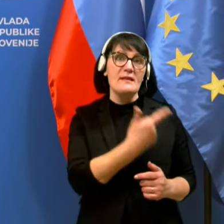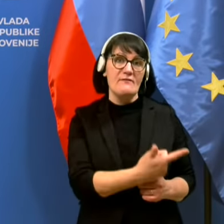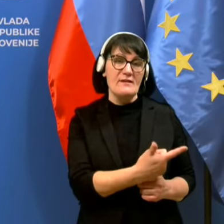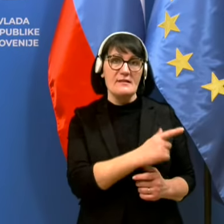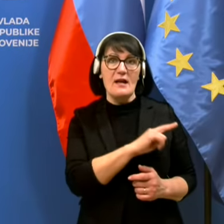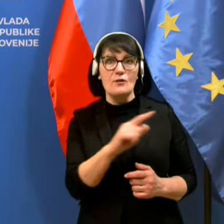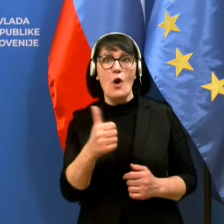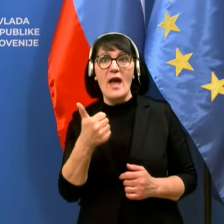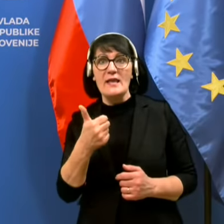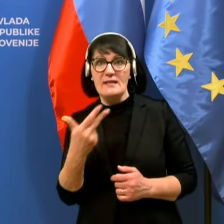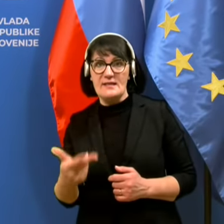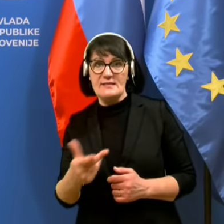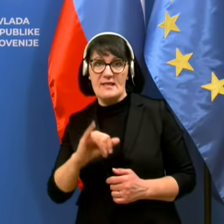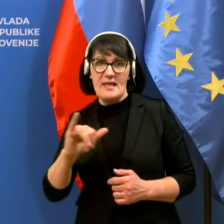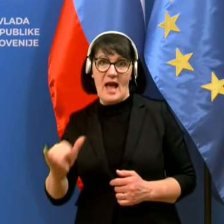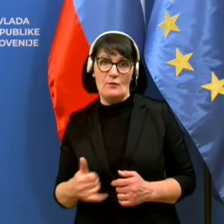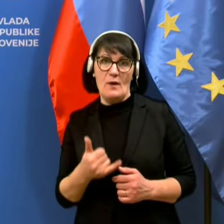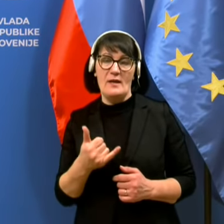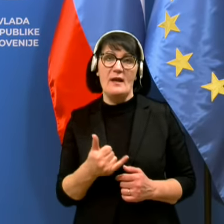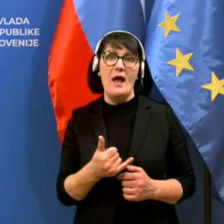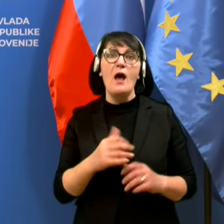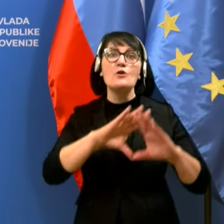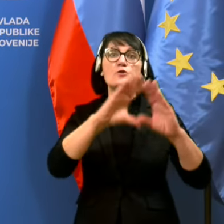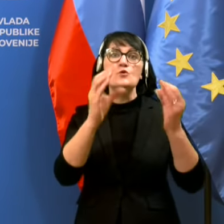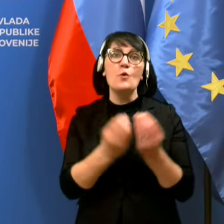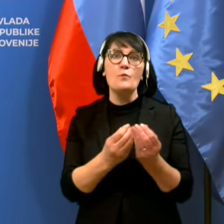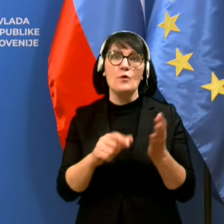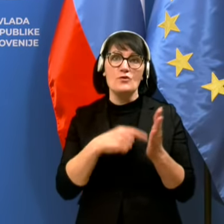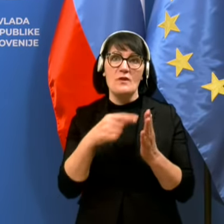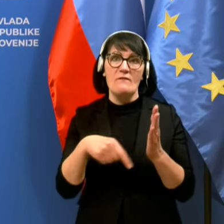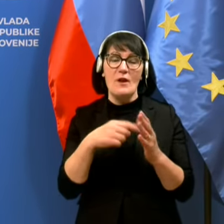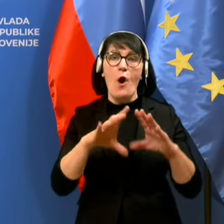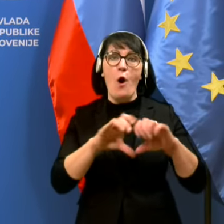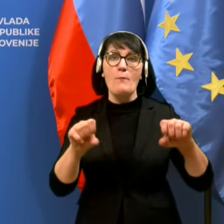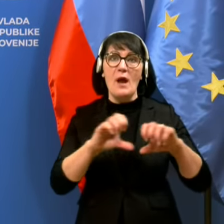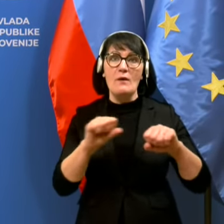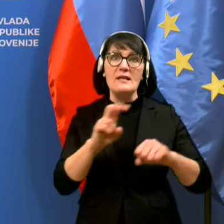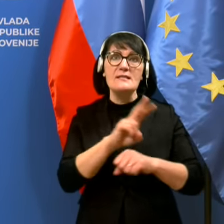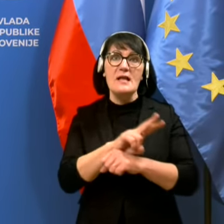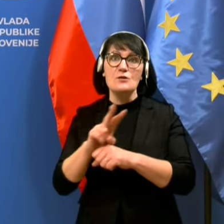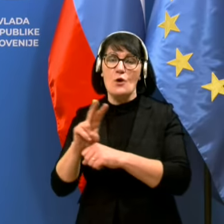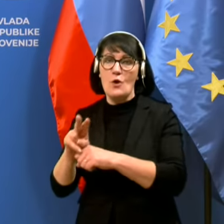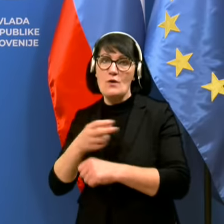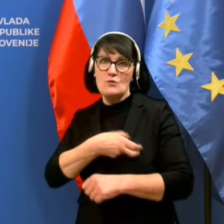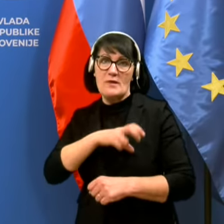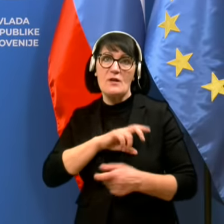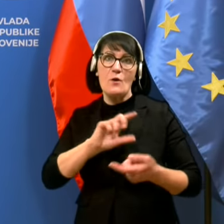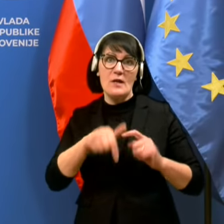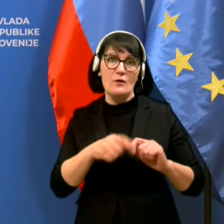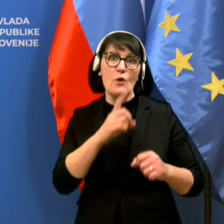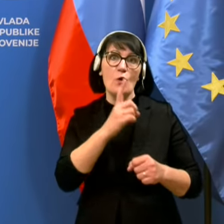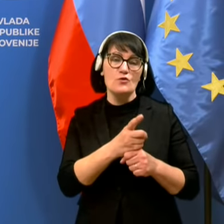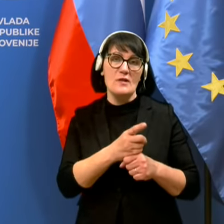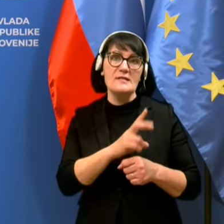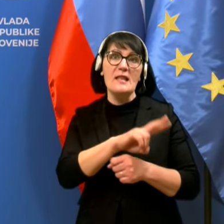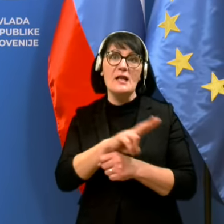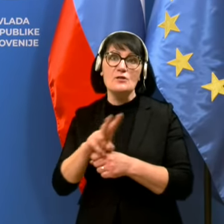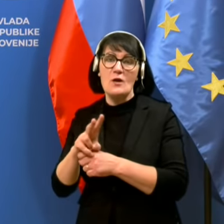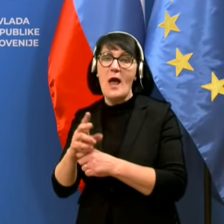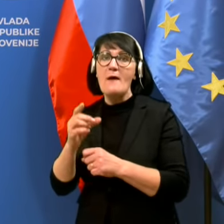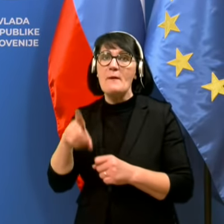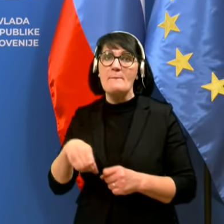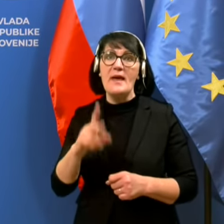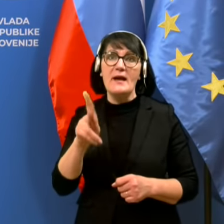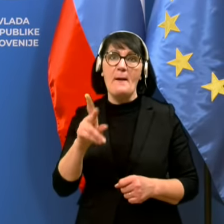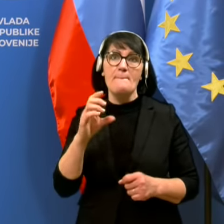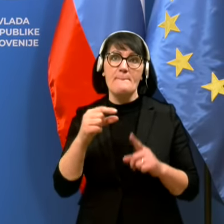31. januarja. Skupno število opravljenih nadzorov inšpekcijskih organov določenih za nadzor v PKP 7